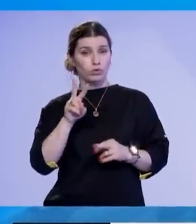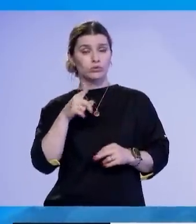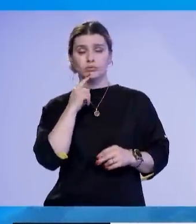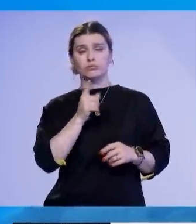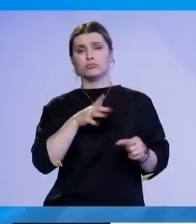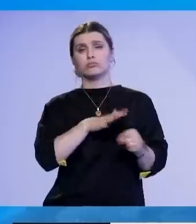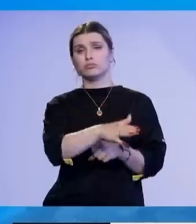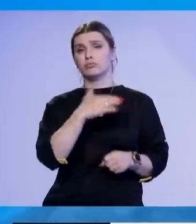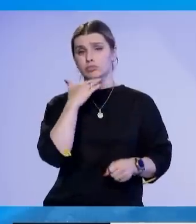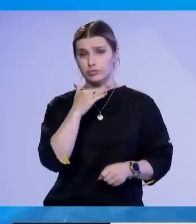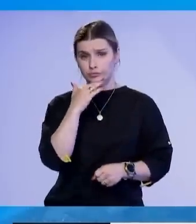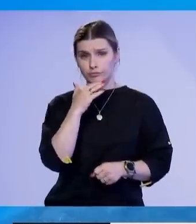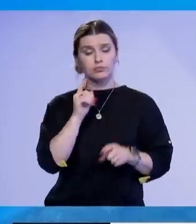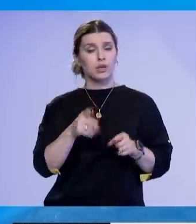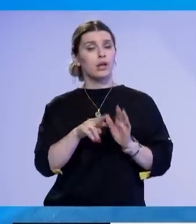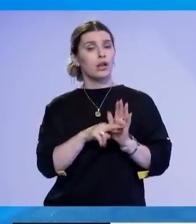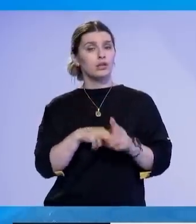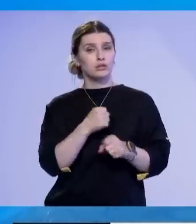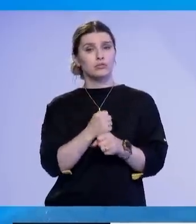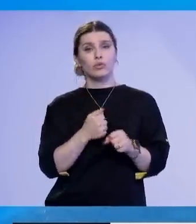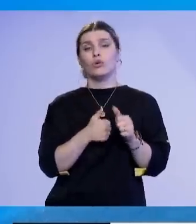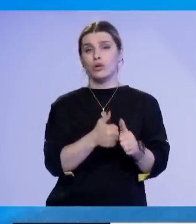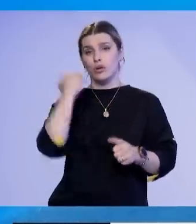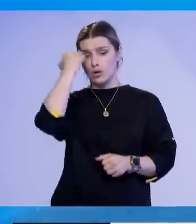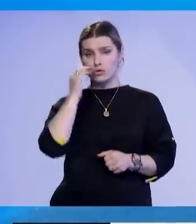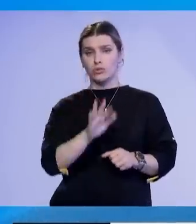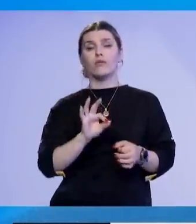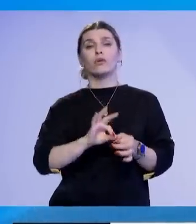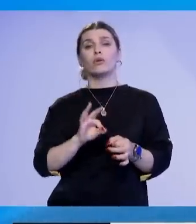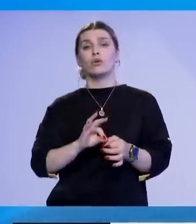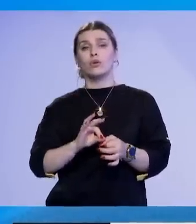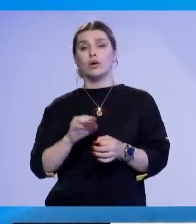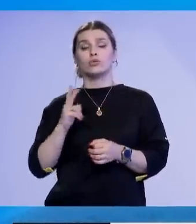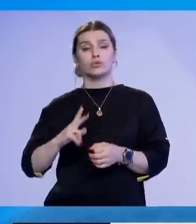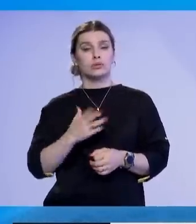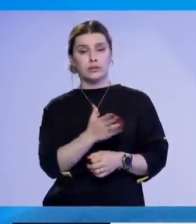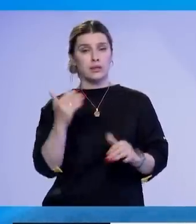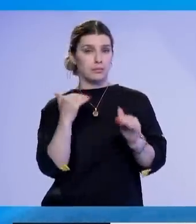në realizem të dëtyrave të tyre kushtetuese dhe në mbrojtjet të të gjithë qytetarve